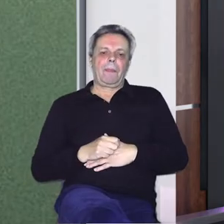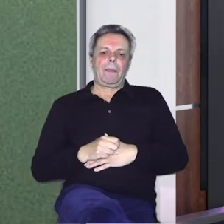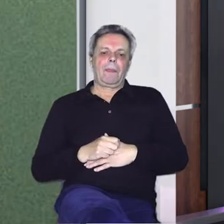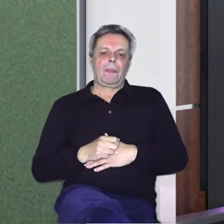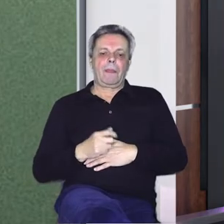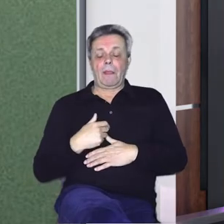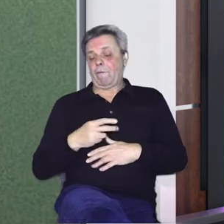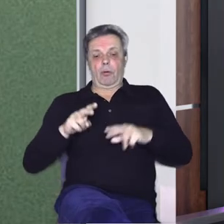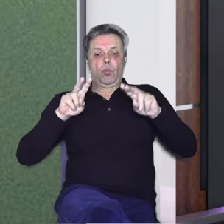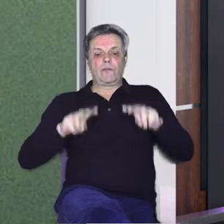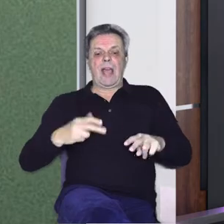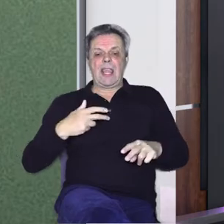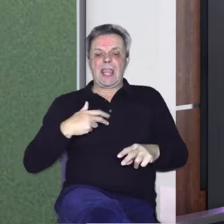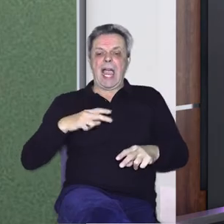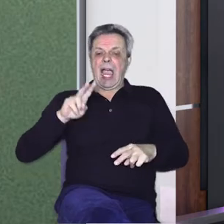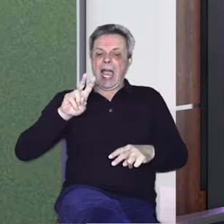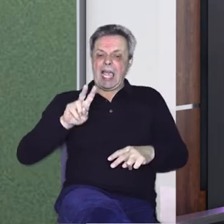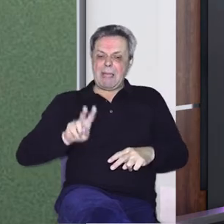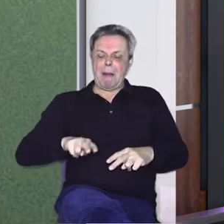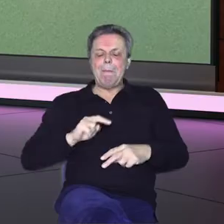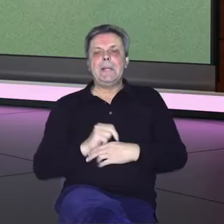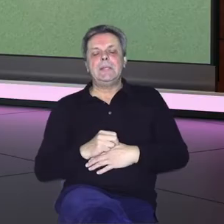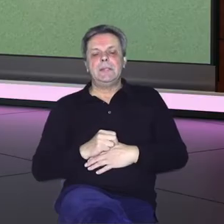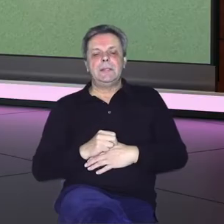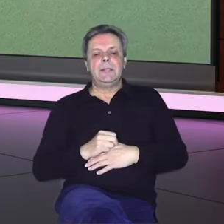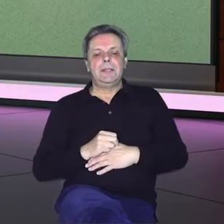I evo, biti, ja ovdje čak imam, pardon,